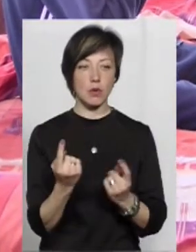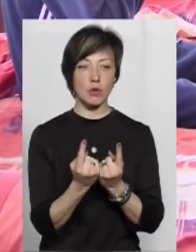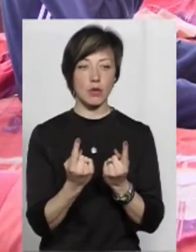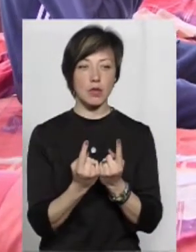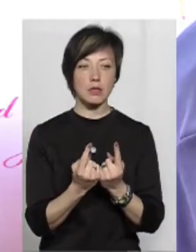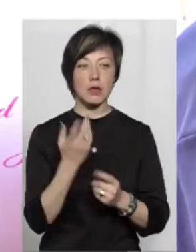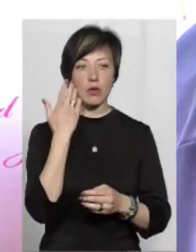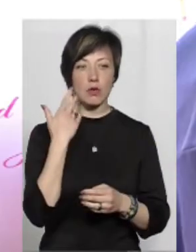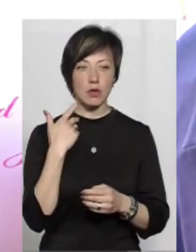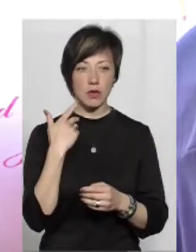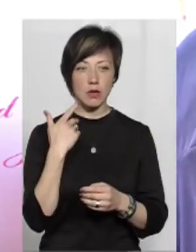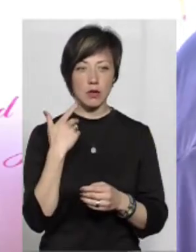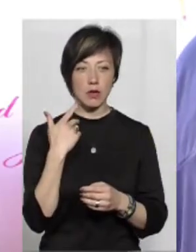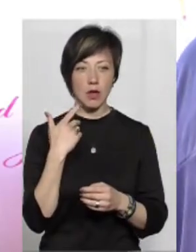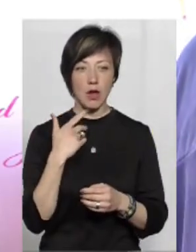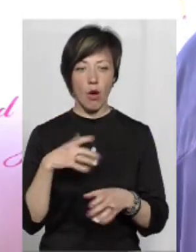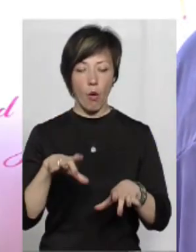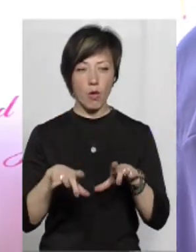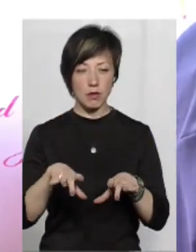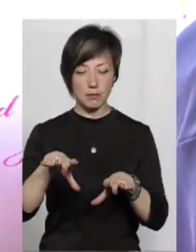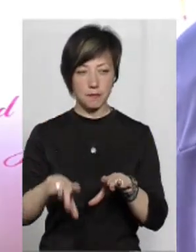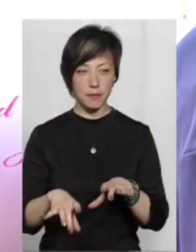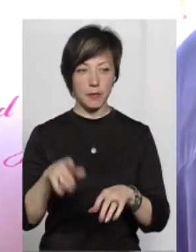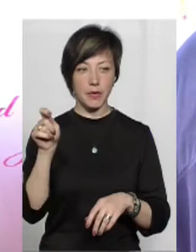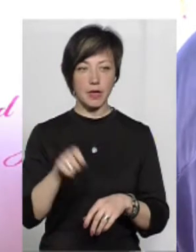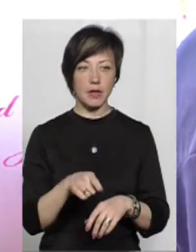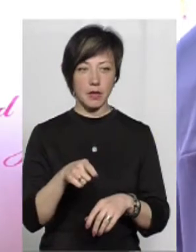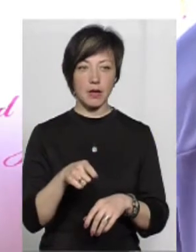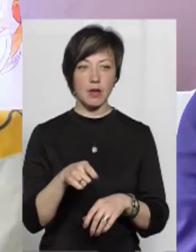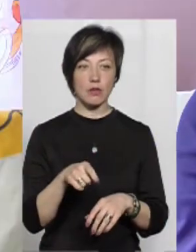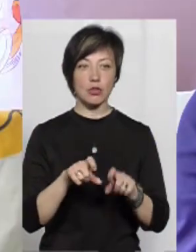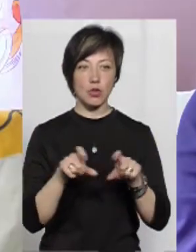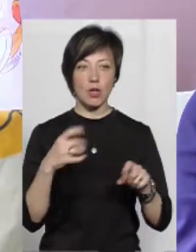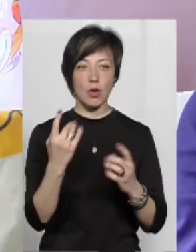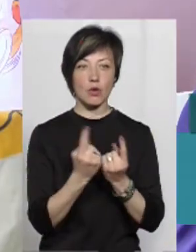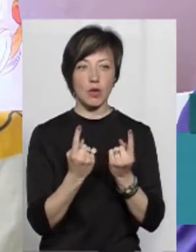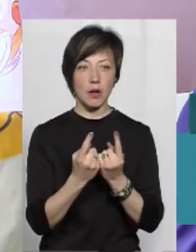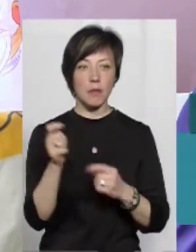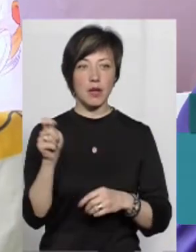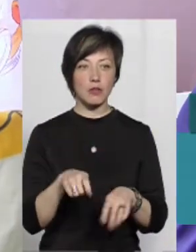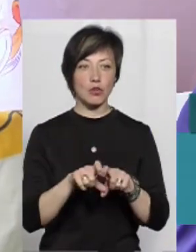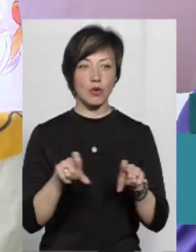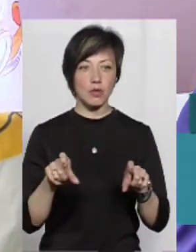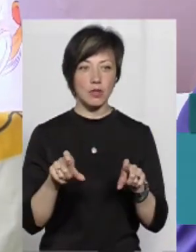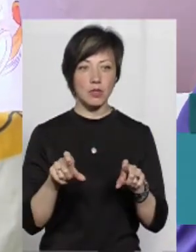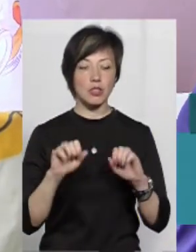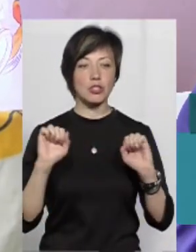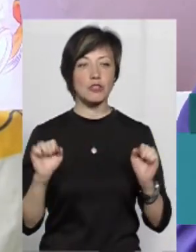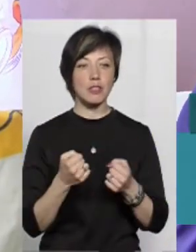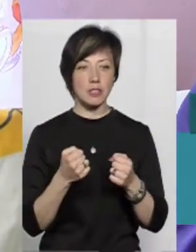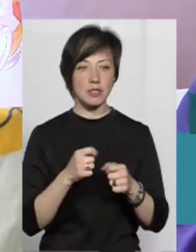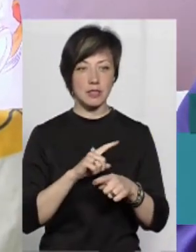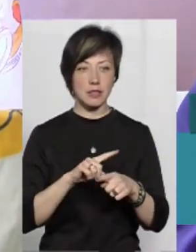того, як вони переспустили колесо у автомобілі, на котрому приїхав до школи їхній однокласник. Приїхав в школу, на швидкості їхав